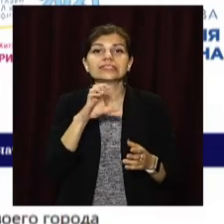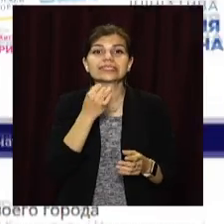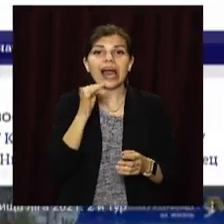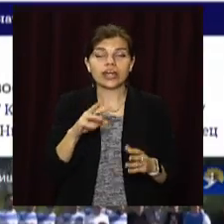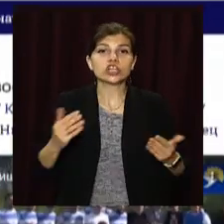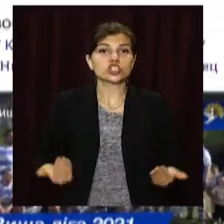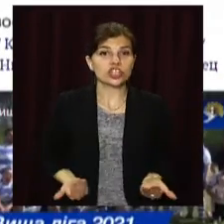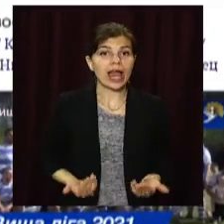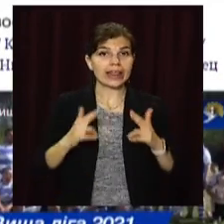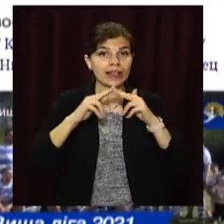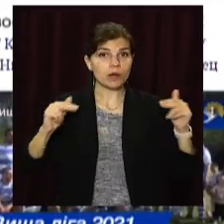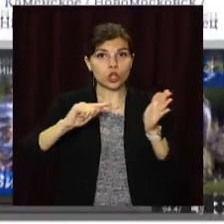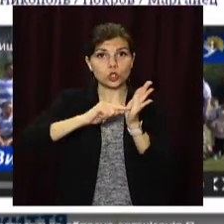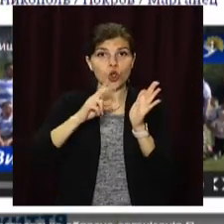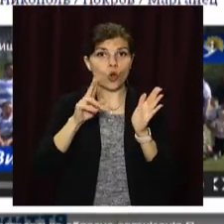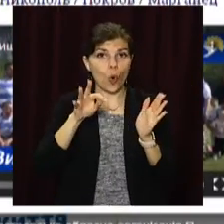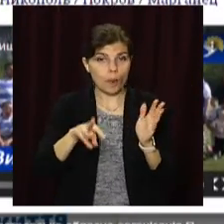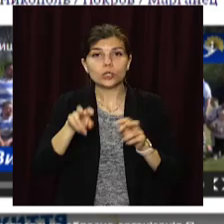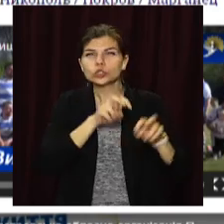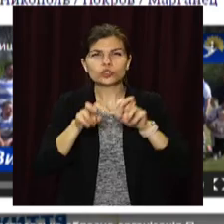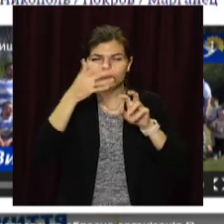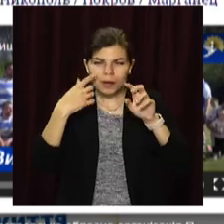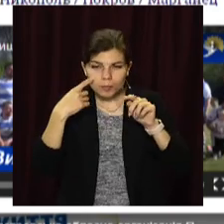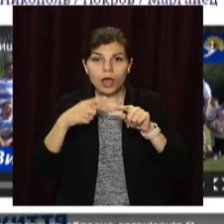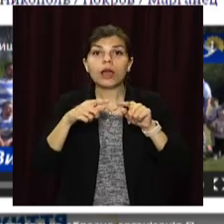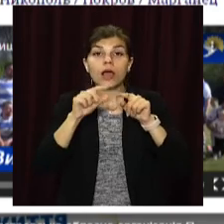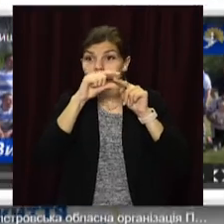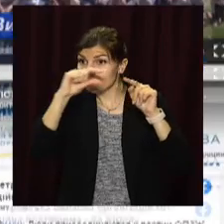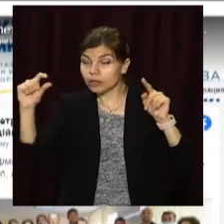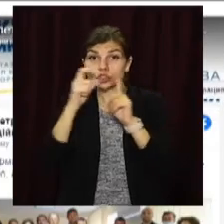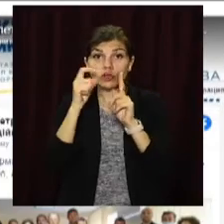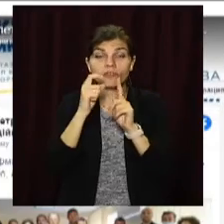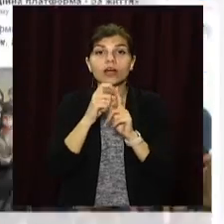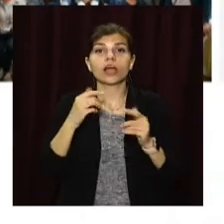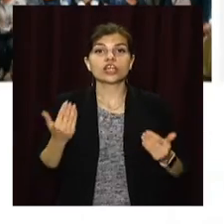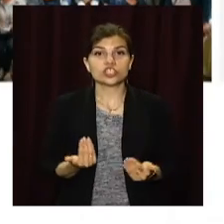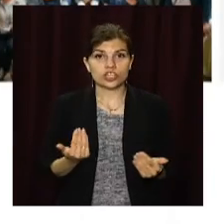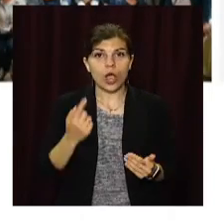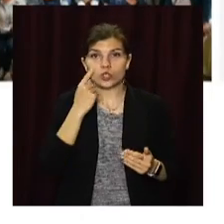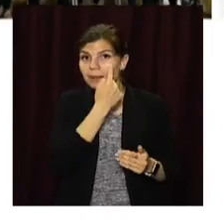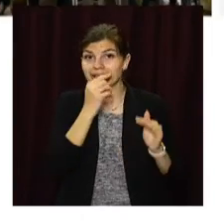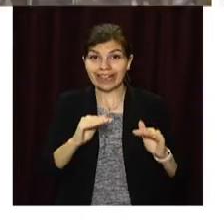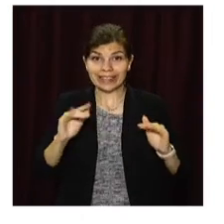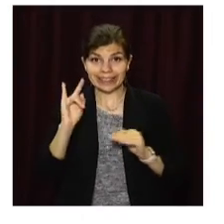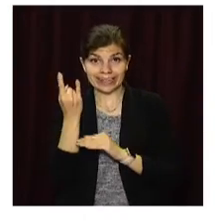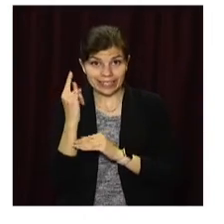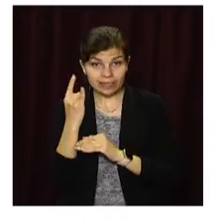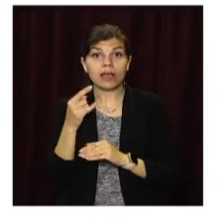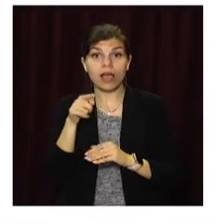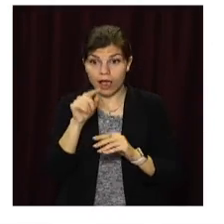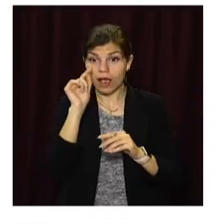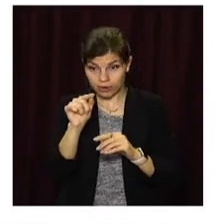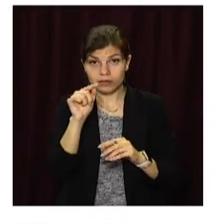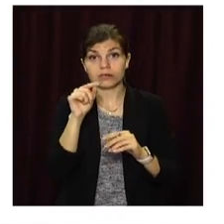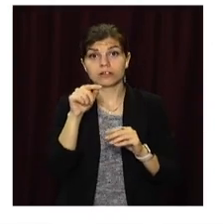життя-дніпра.ком, відшукати рубрику «Життя очима дитини», заповнити анкету та завантажити зображення. Його попередньо